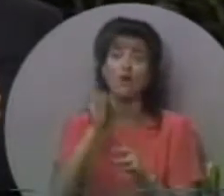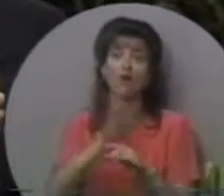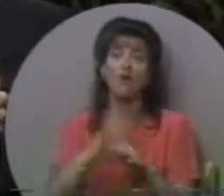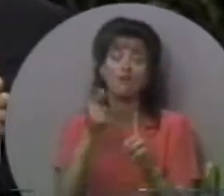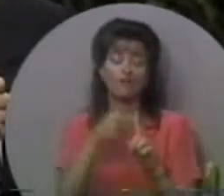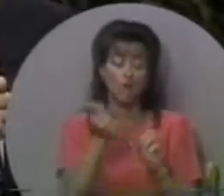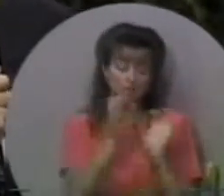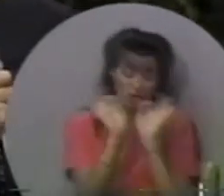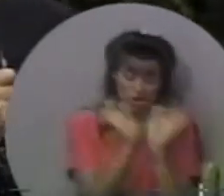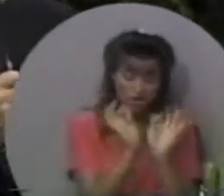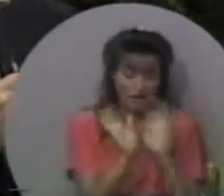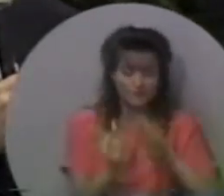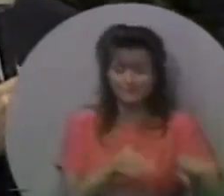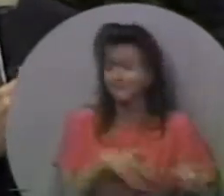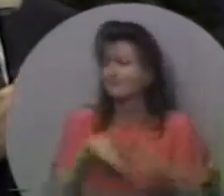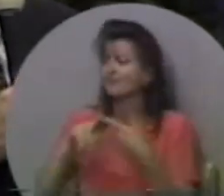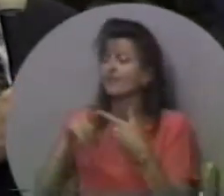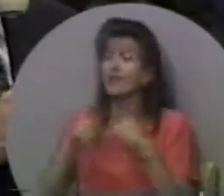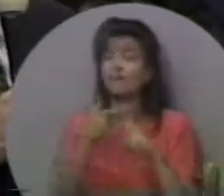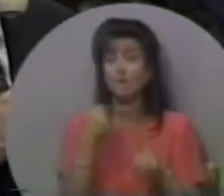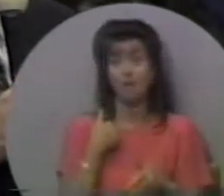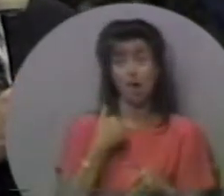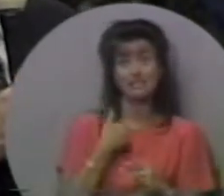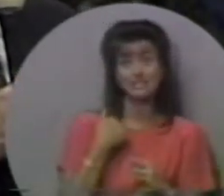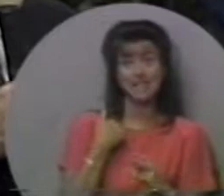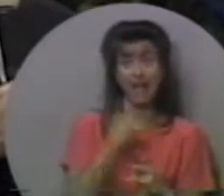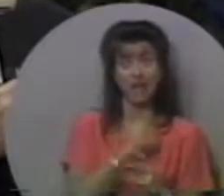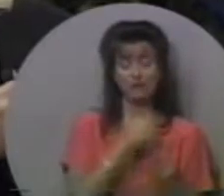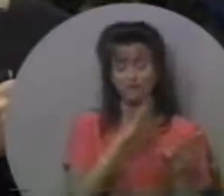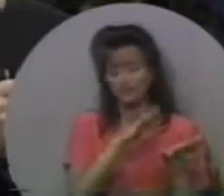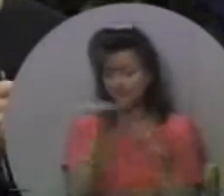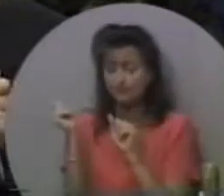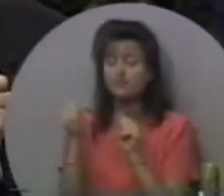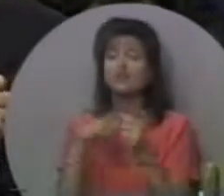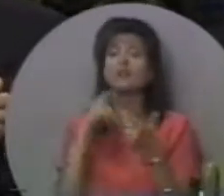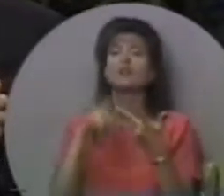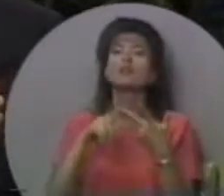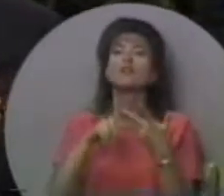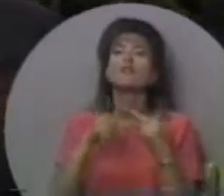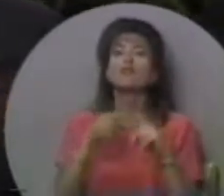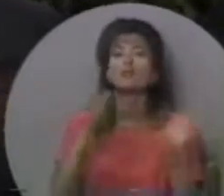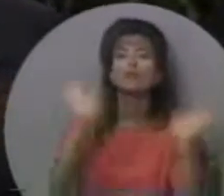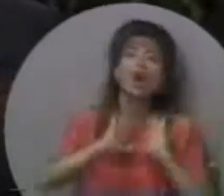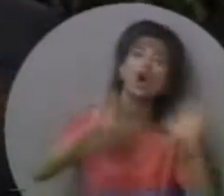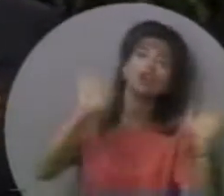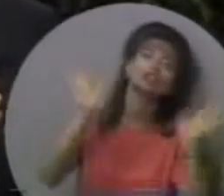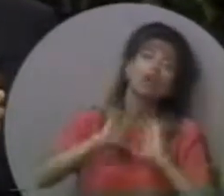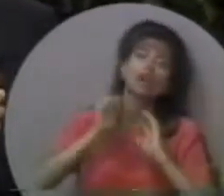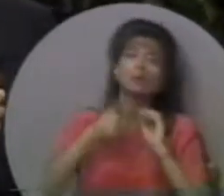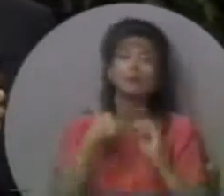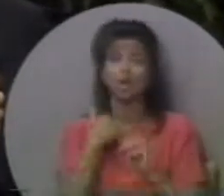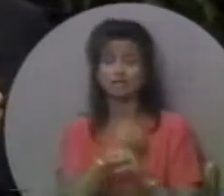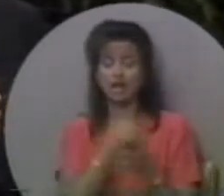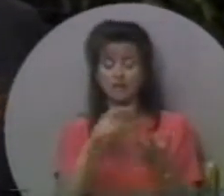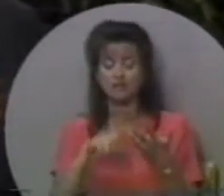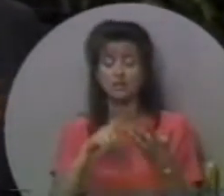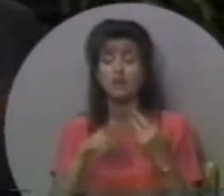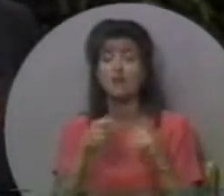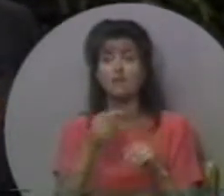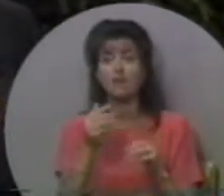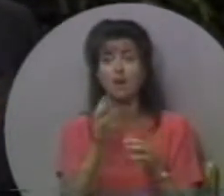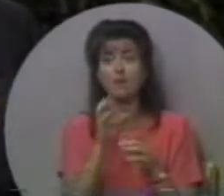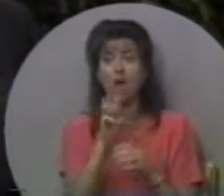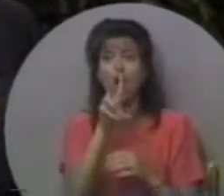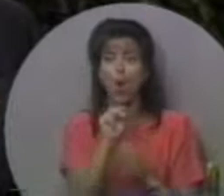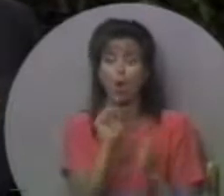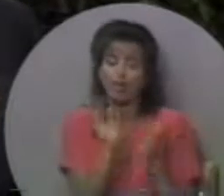покликані геть від відведення, ми покликані геть від себе, ми покликані геть від говоріння про